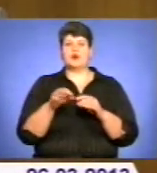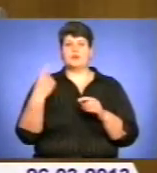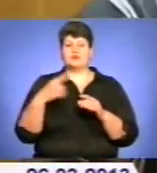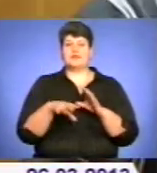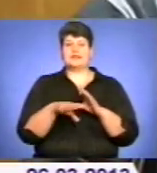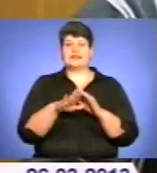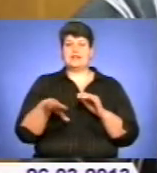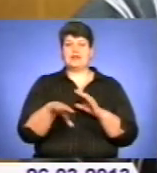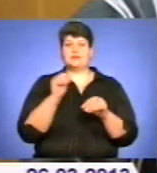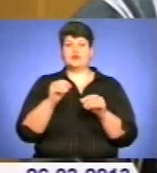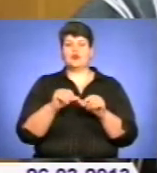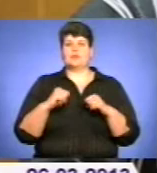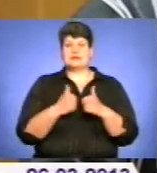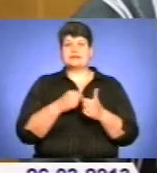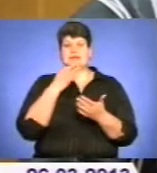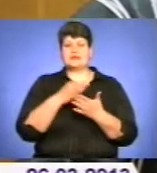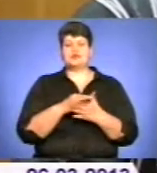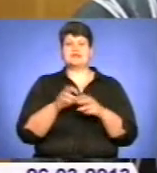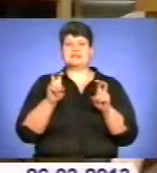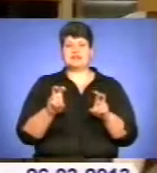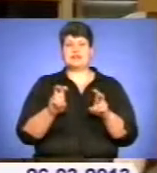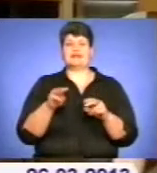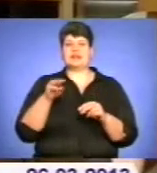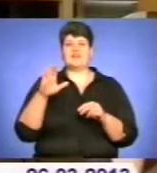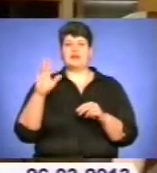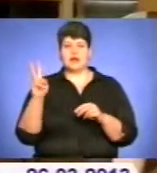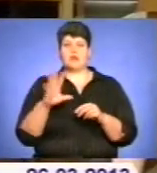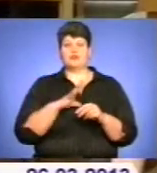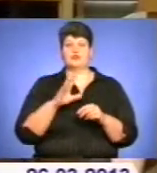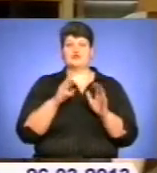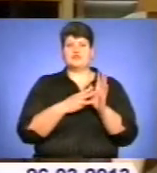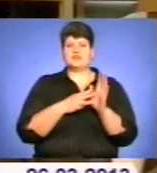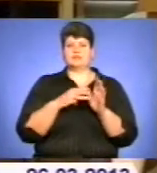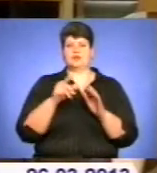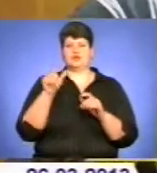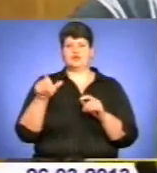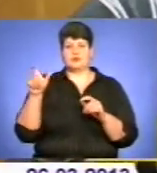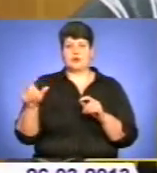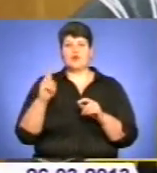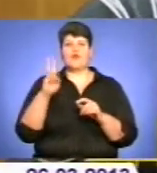комісії Микола Крука заявив, що на засідання ТВК пробуло тільки 8 осіб. Відтак, кворому немає.